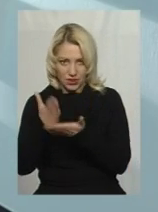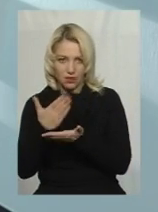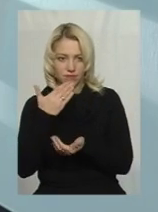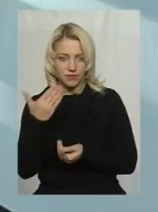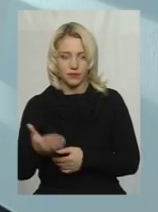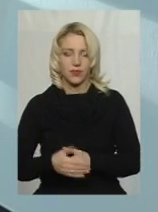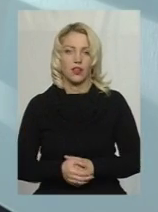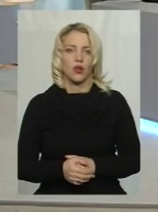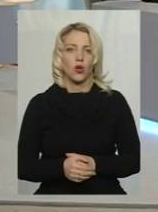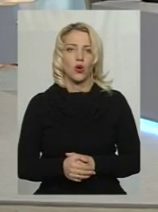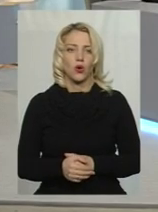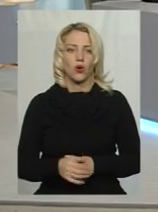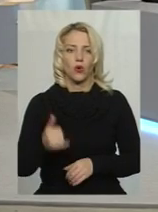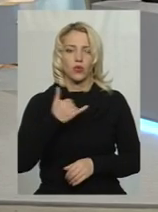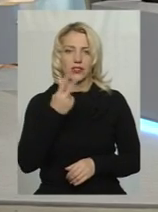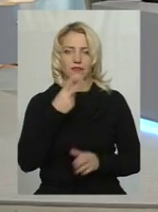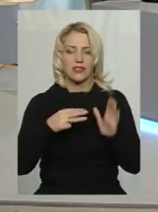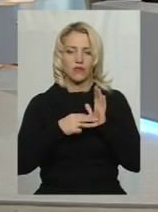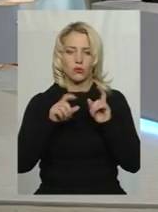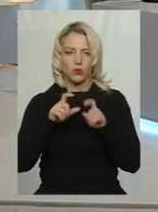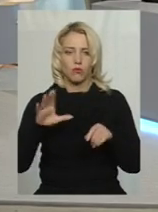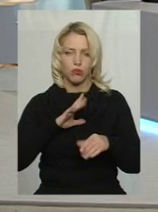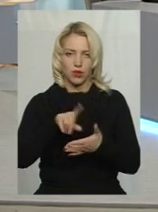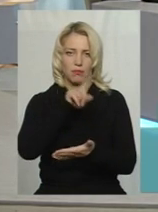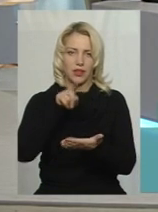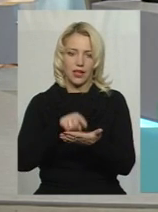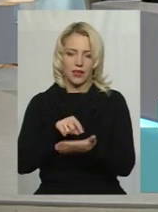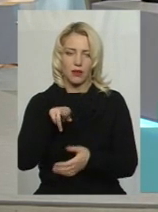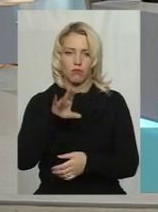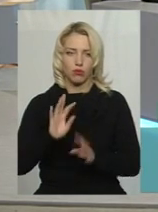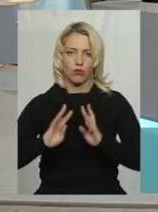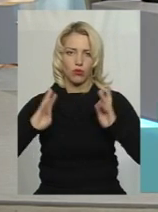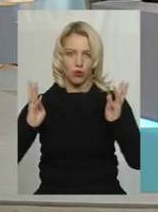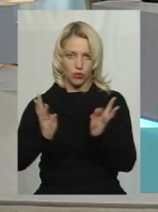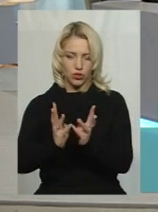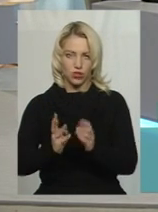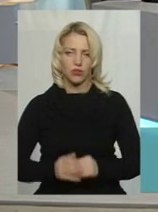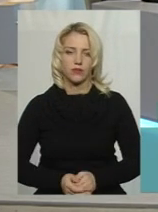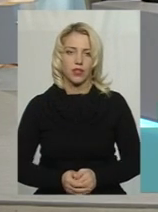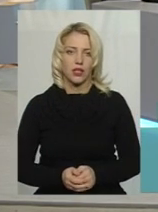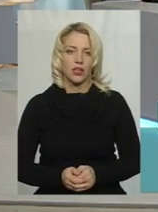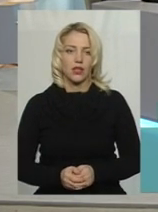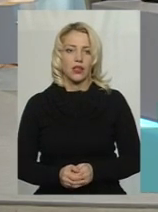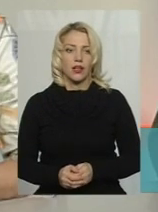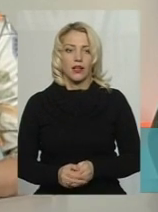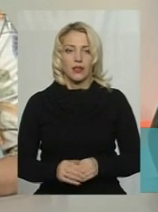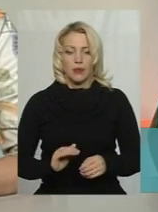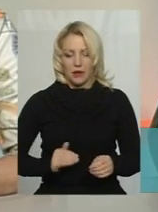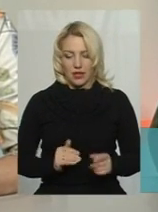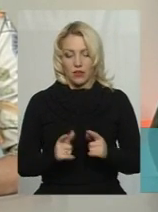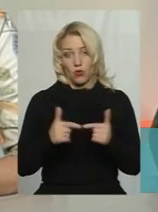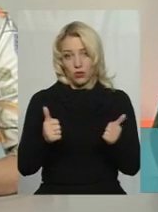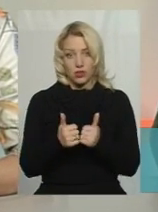У нас по 28 школі теж були питання по огородженню. Тобто підрядна організація